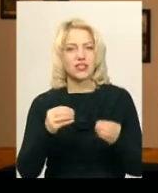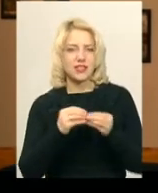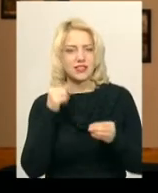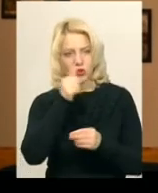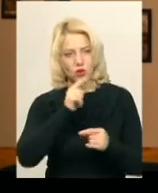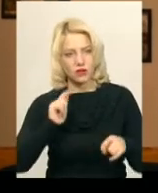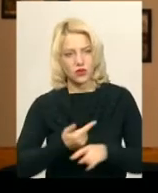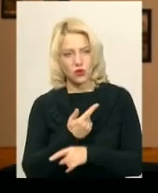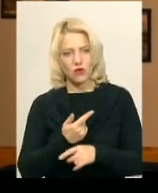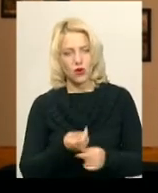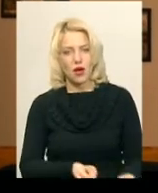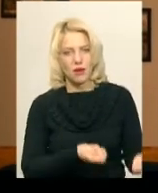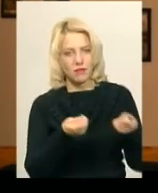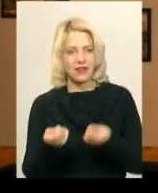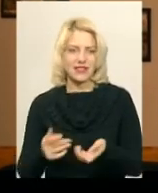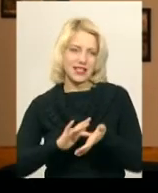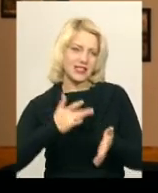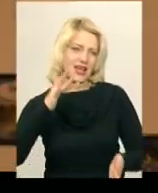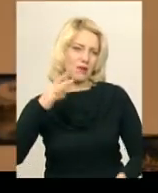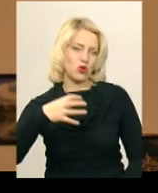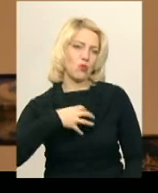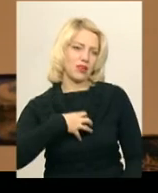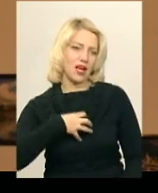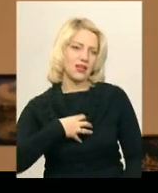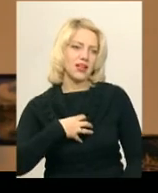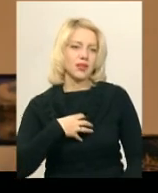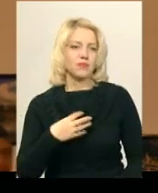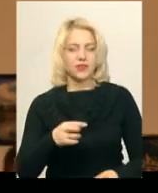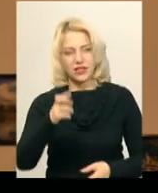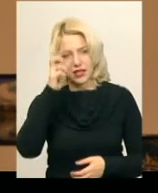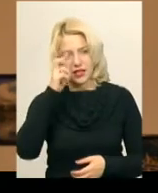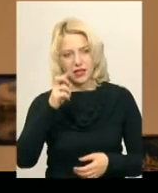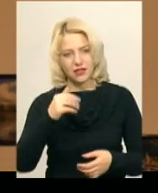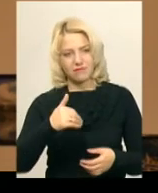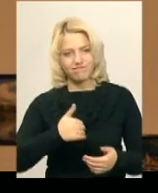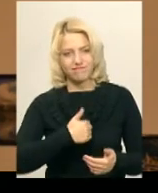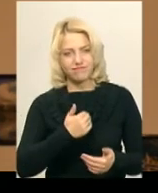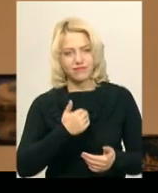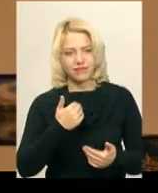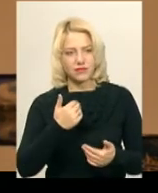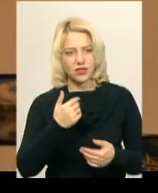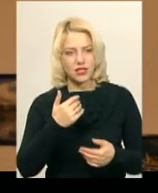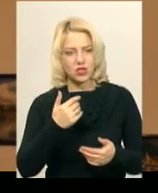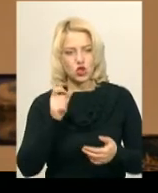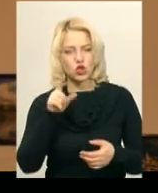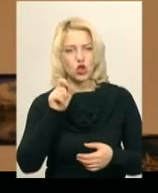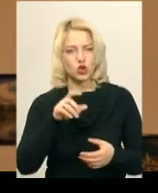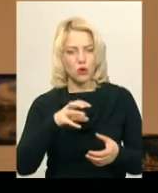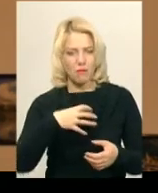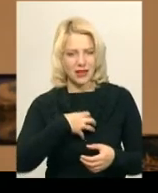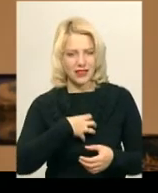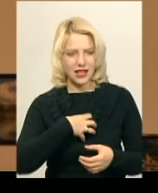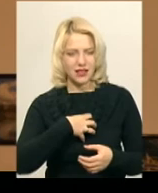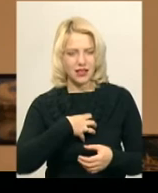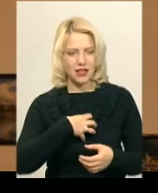знову приніс серебряну медаль. Держав вже золоту медаль, але так вийшло, що поспішив з